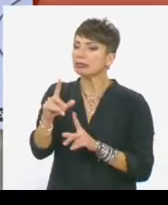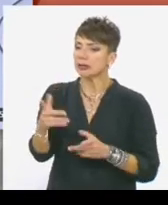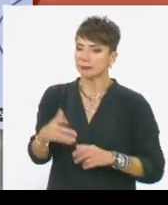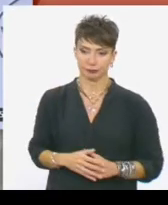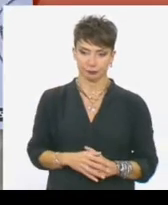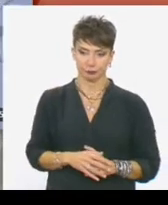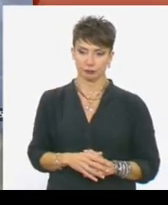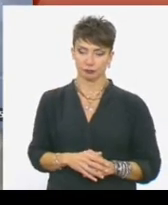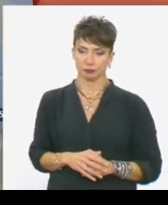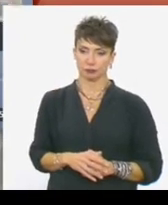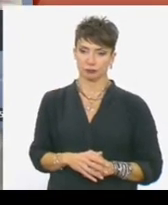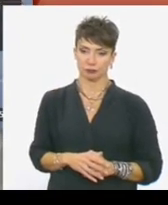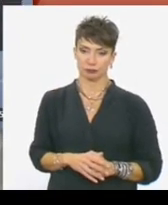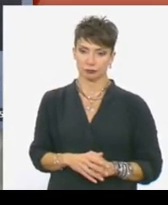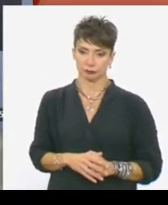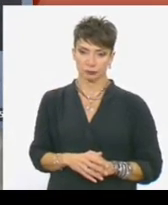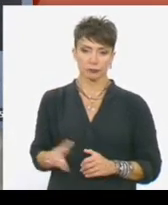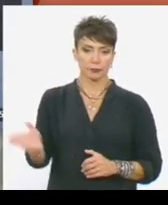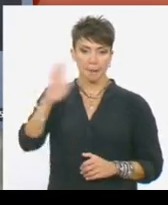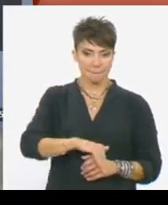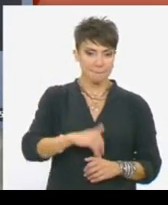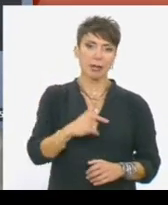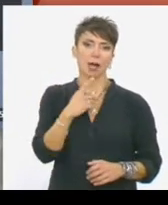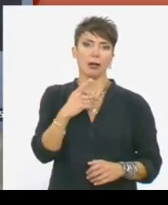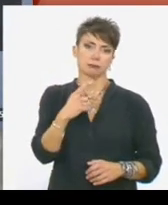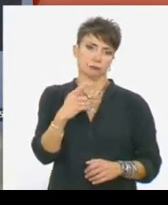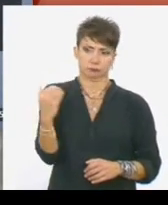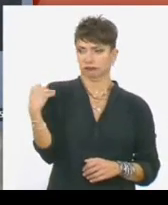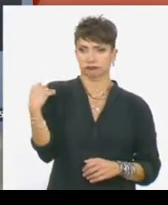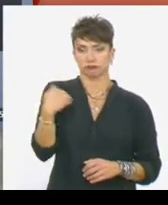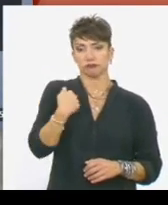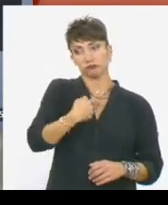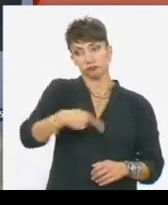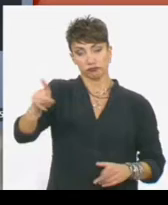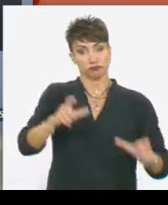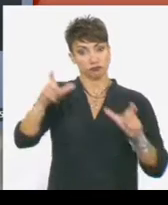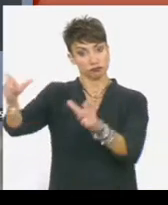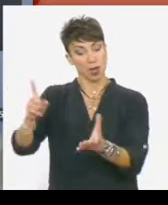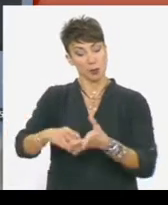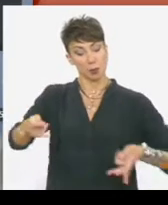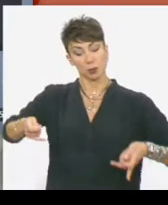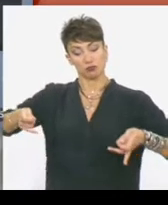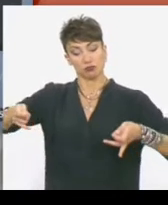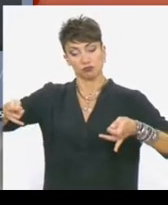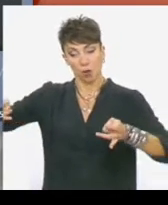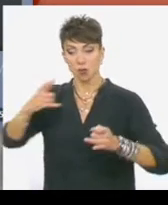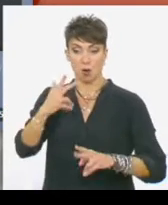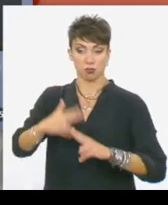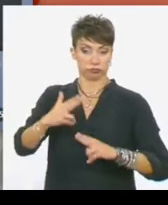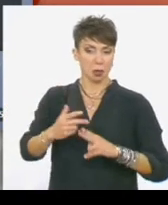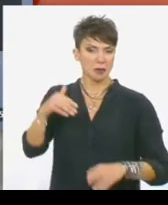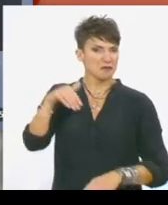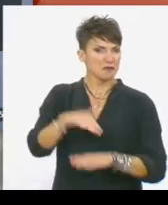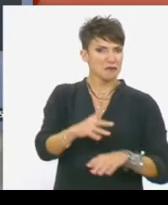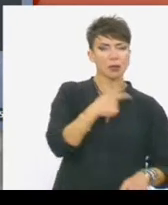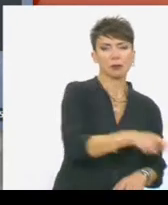στον άλφα. Μετά μου δημιουργήθηκε να πάω φαγητό σε αυτό το στέλεχο, στη Συγκοτού. Πήγα εκεί με το βράδυ,